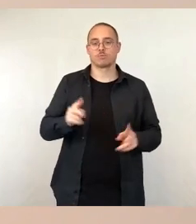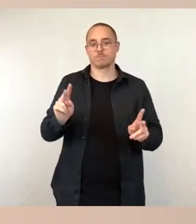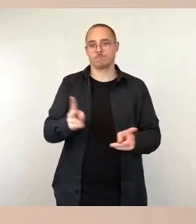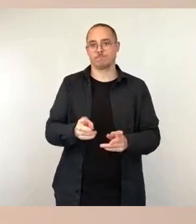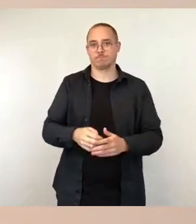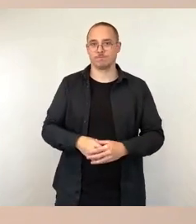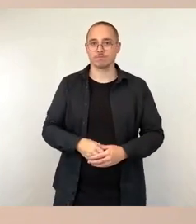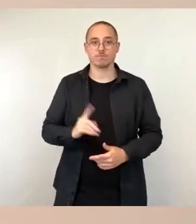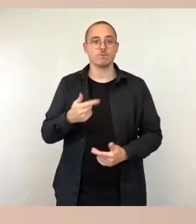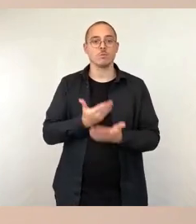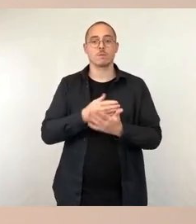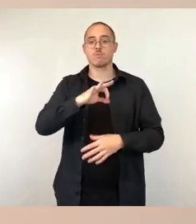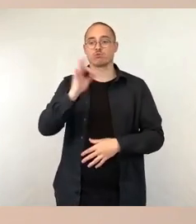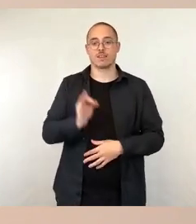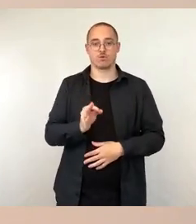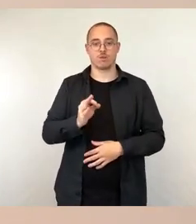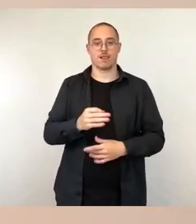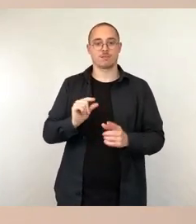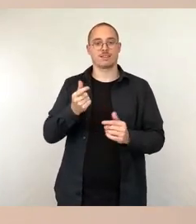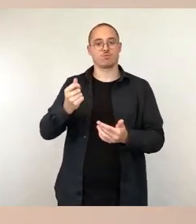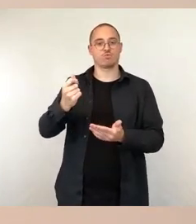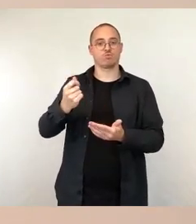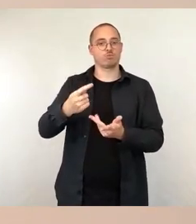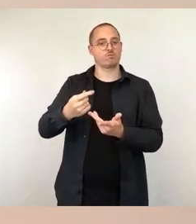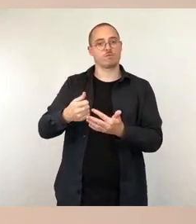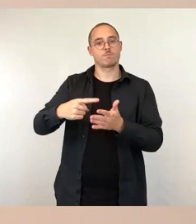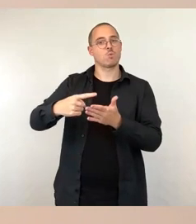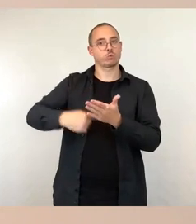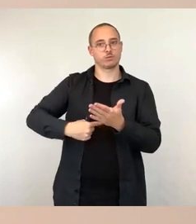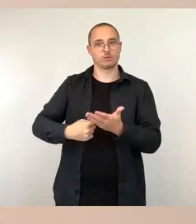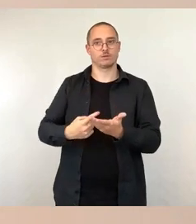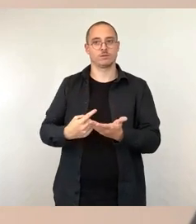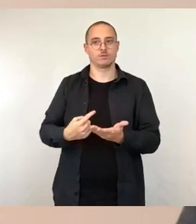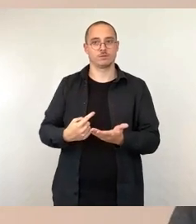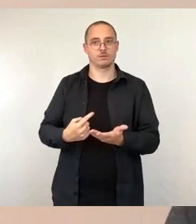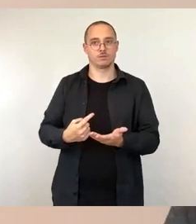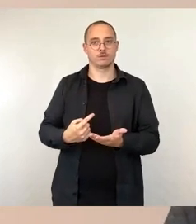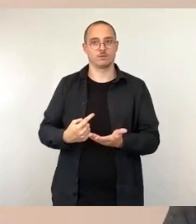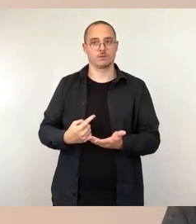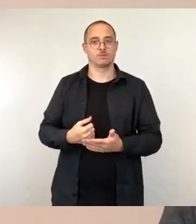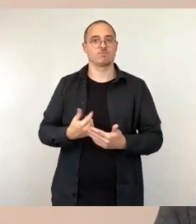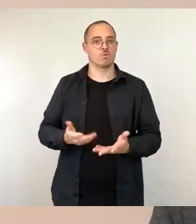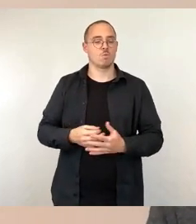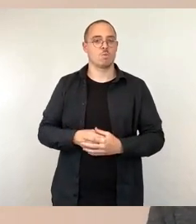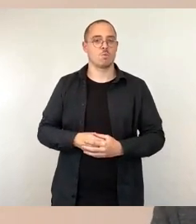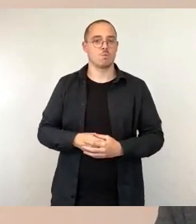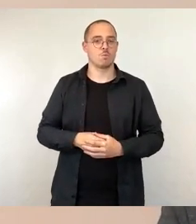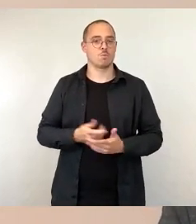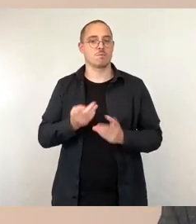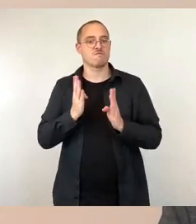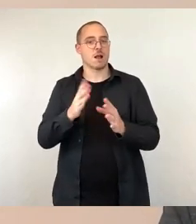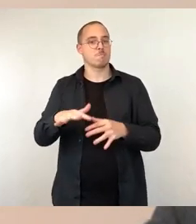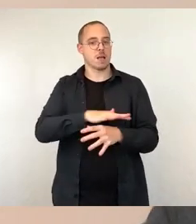Musikschule, also die Zusammenhangstätigkeiten auch in den Fachbereichen und die interne Förderung für